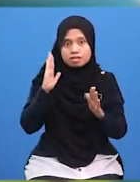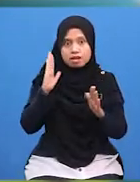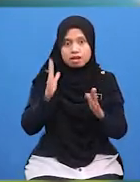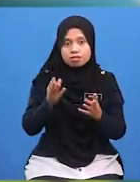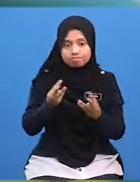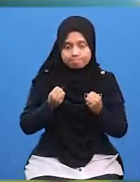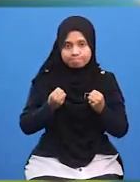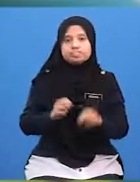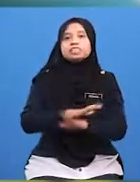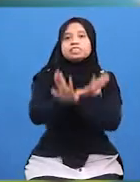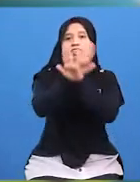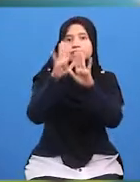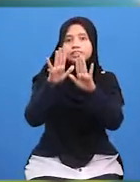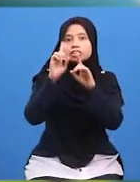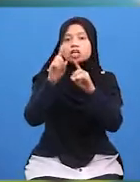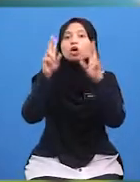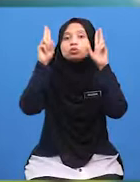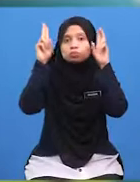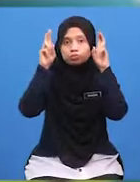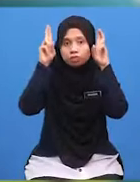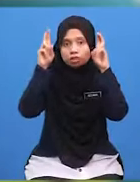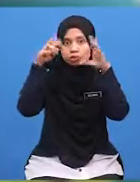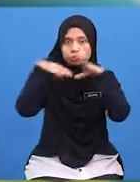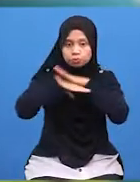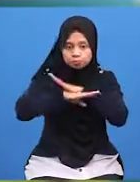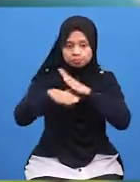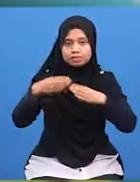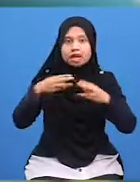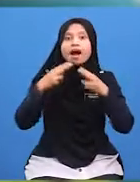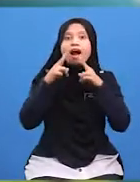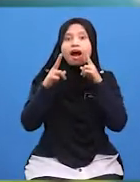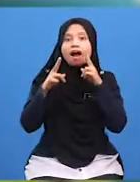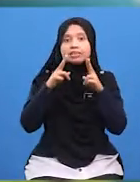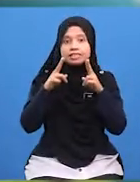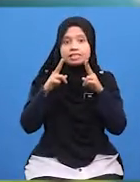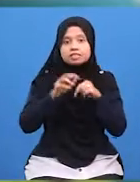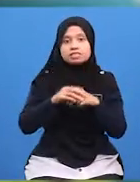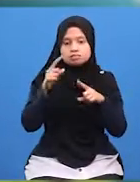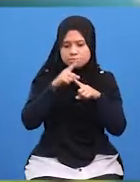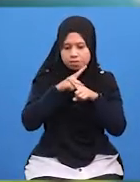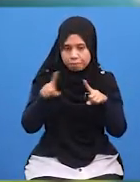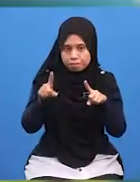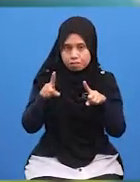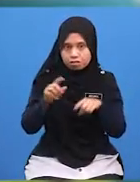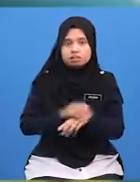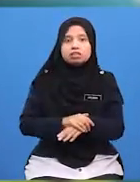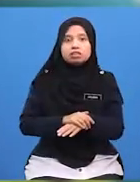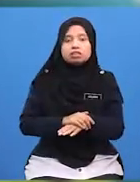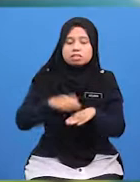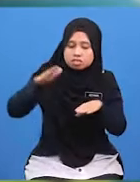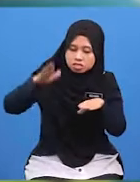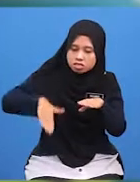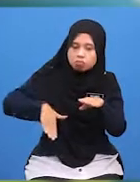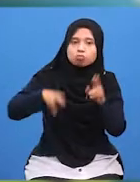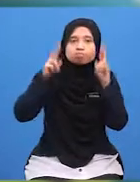menerangkan satu tajuk dalam bidang hadis Tapi sebelum